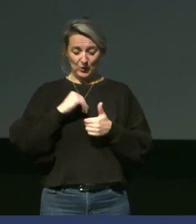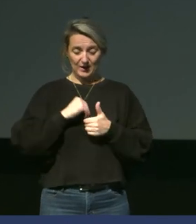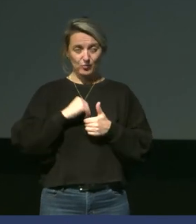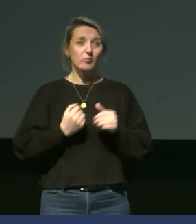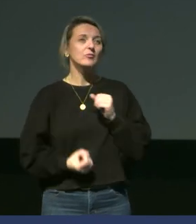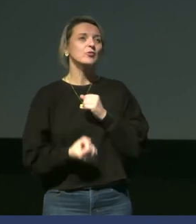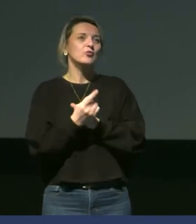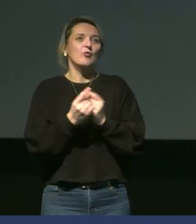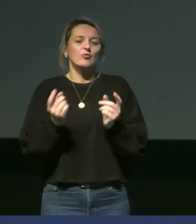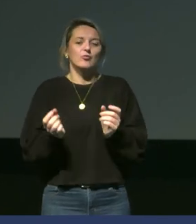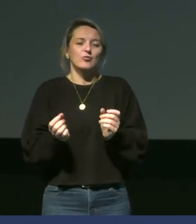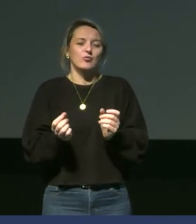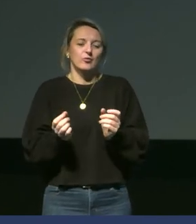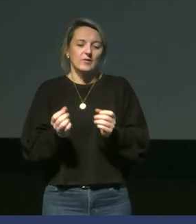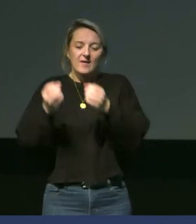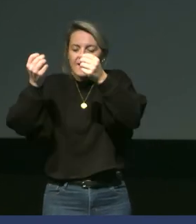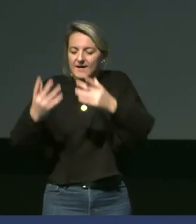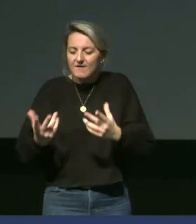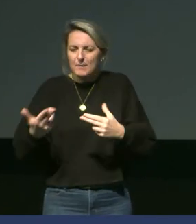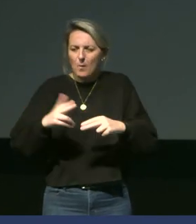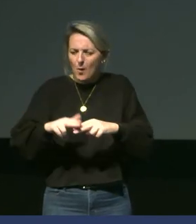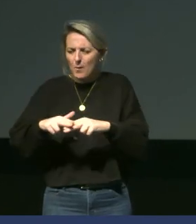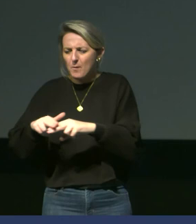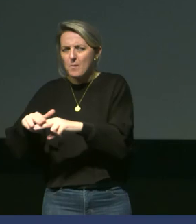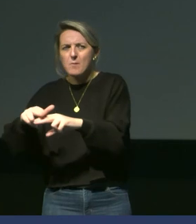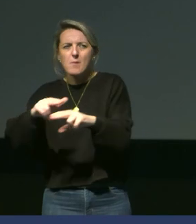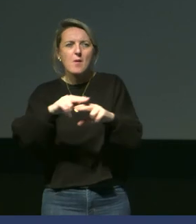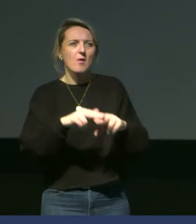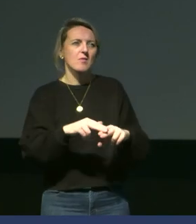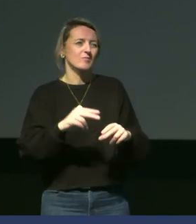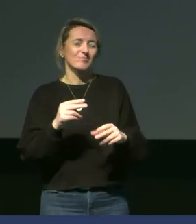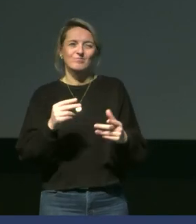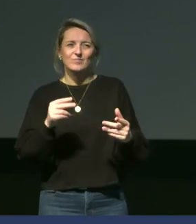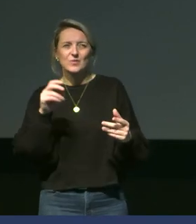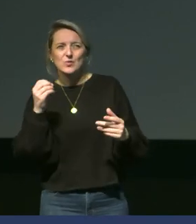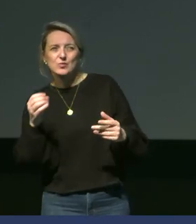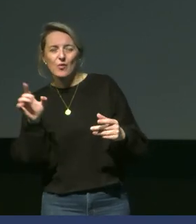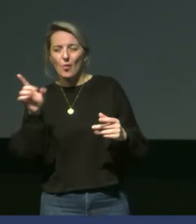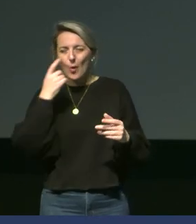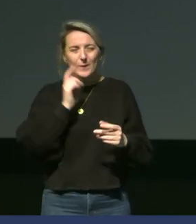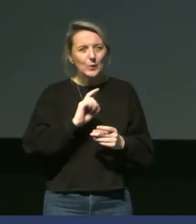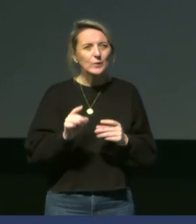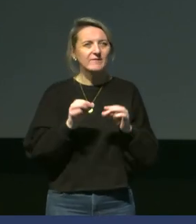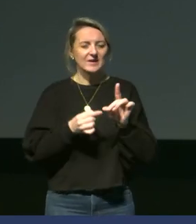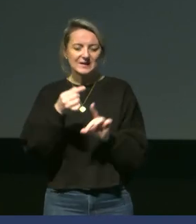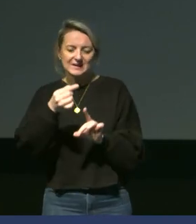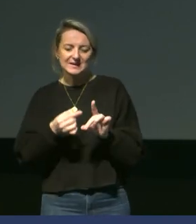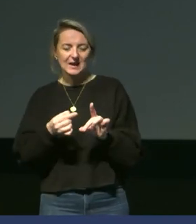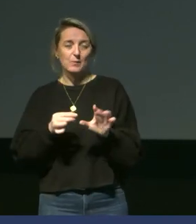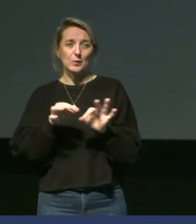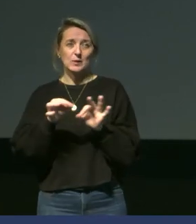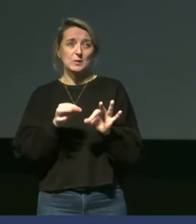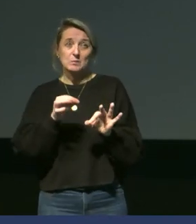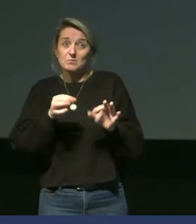vraiment extrêmes de mortalité, c'est encore des choses qui sont assez peu connues par rapport à leur thermorégulation. Et là, n pas